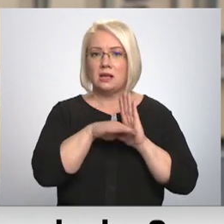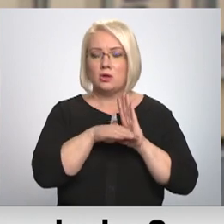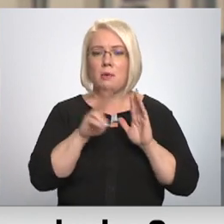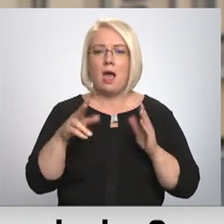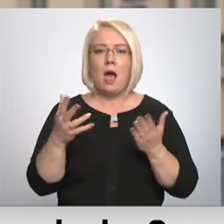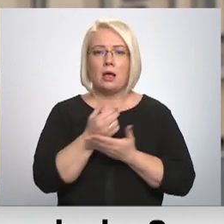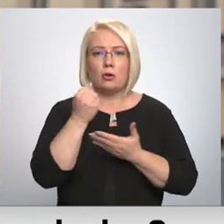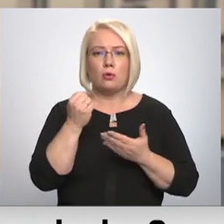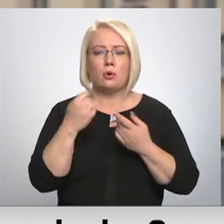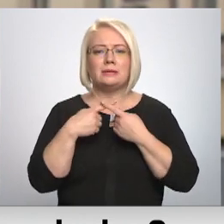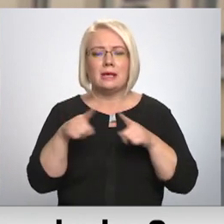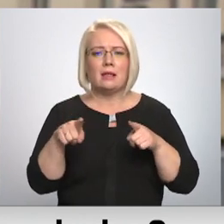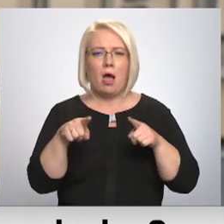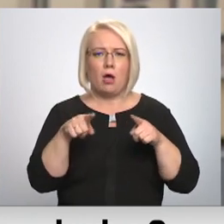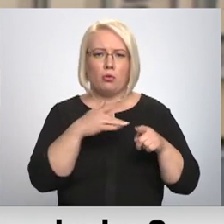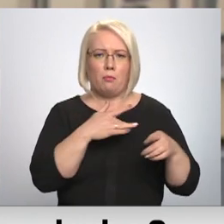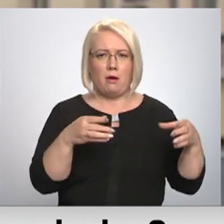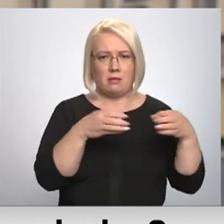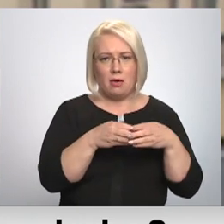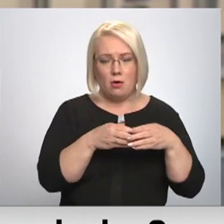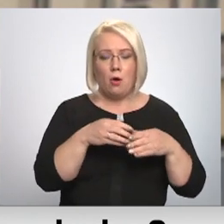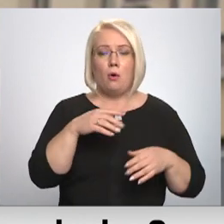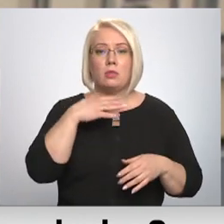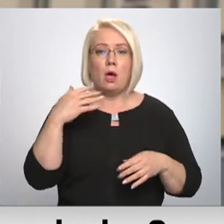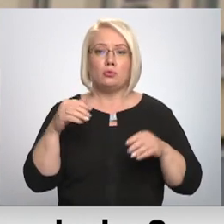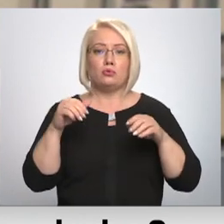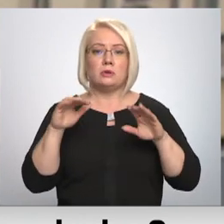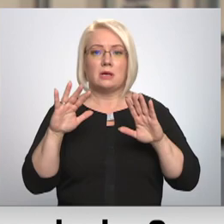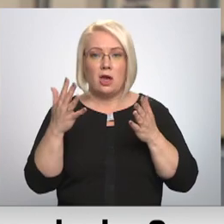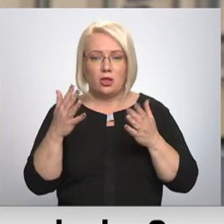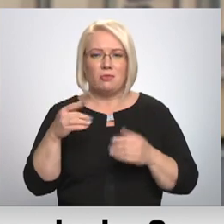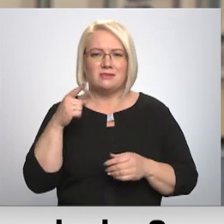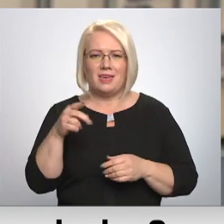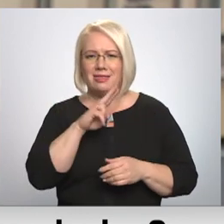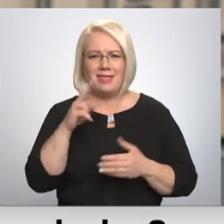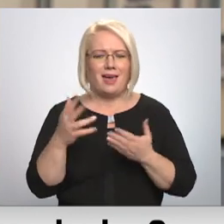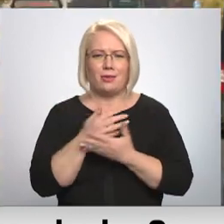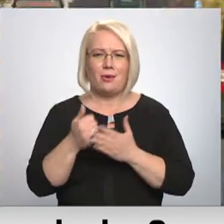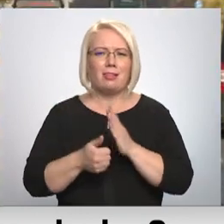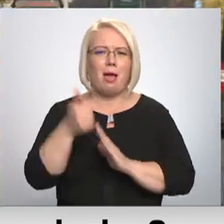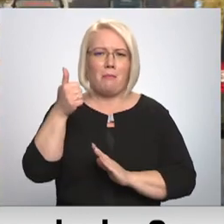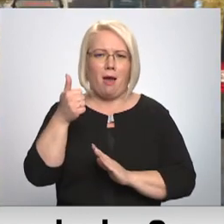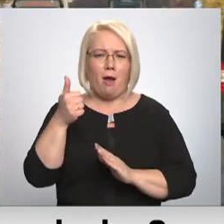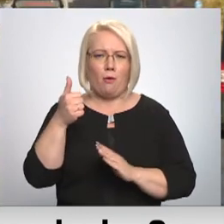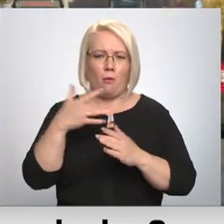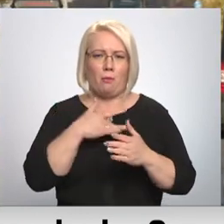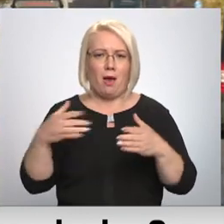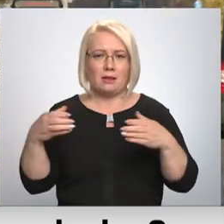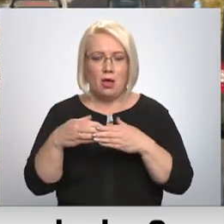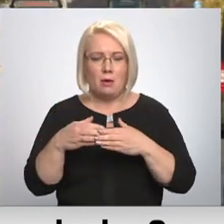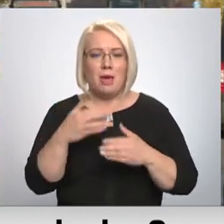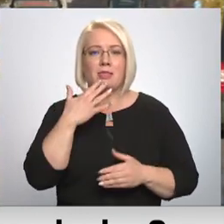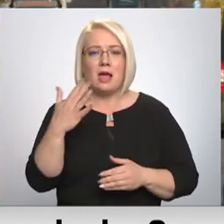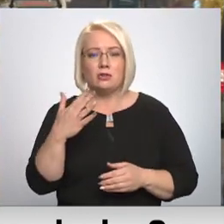samana labāk alternatīvu. Un te tā lieta ir tāda, ka daudzos gadījumos viņi jau neatrod labāk alternatīvu. Taču Nacionālais un valodi